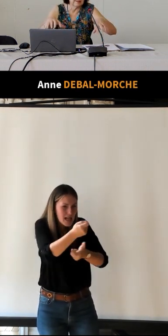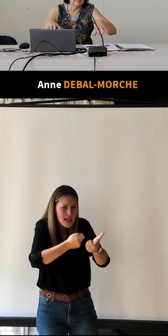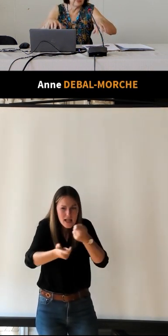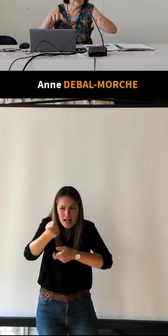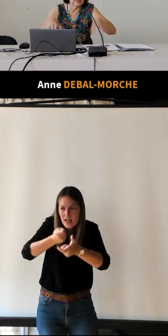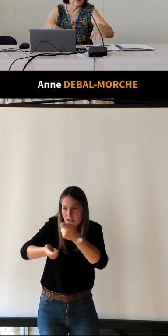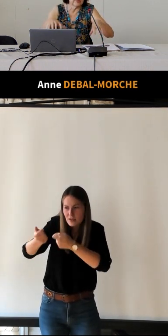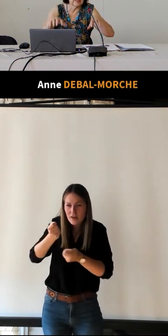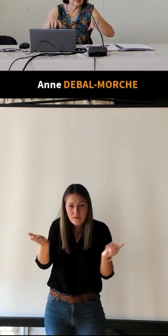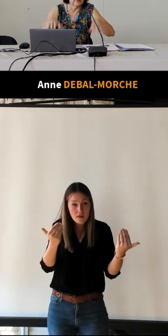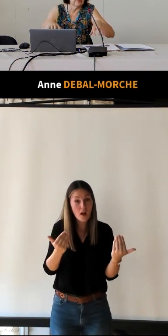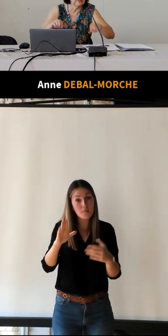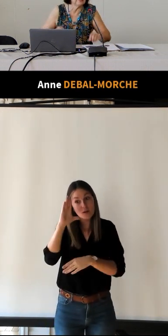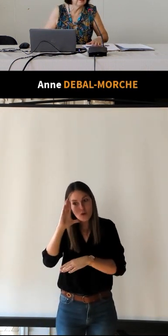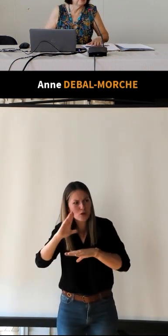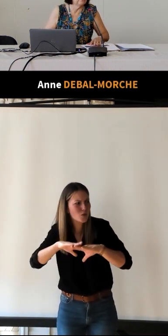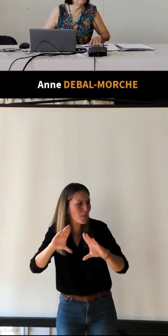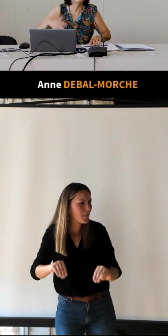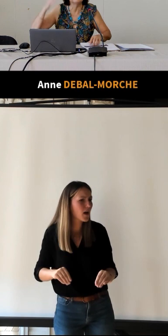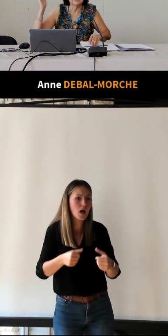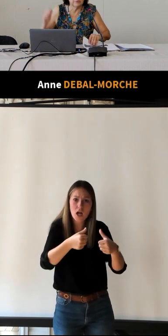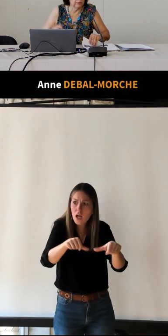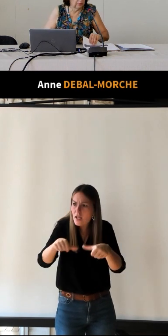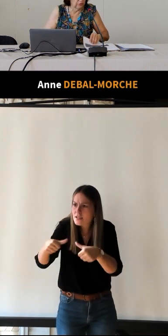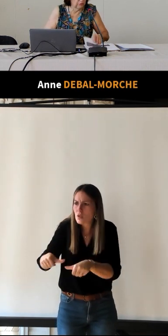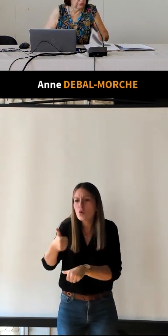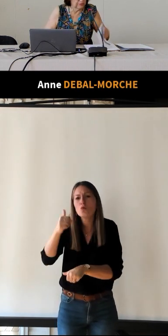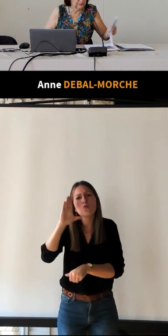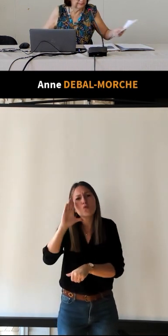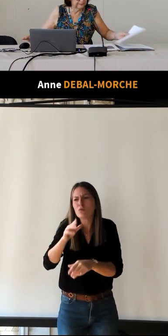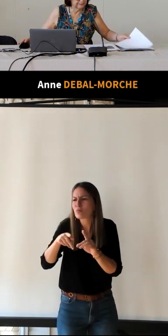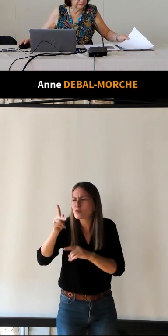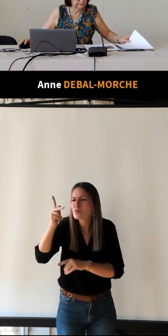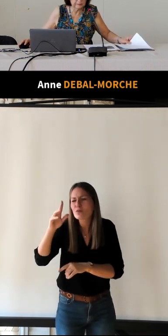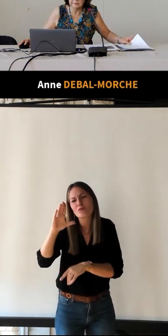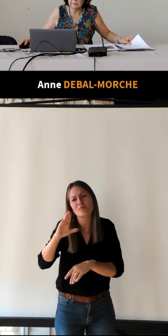qu'ils puissent séjourner, les retenir une nuit et même beaucoup plus.